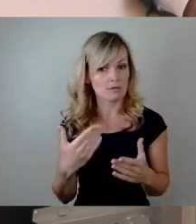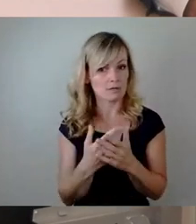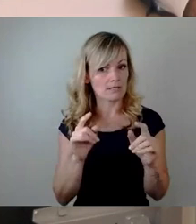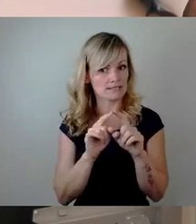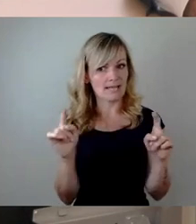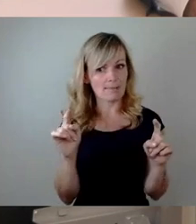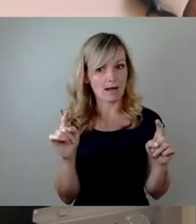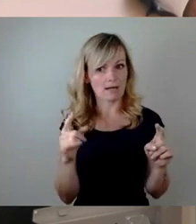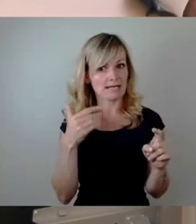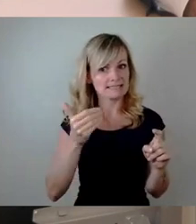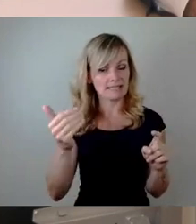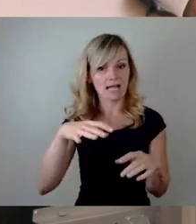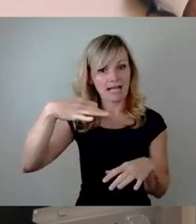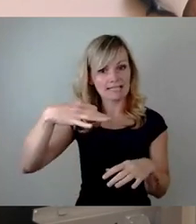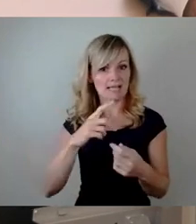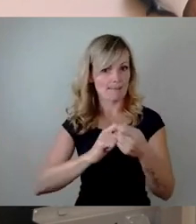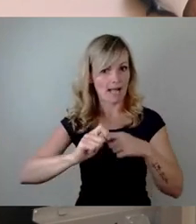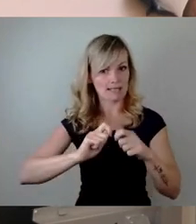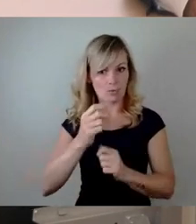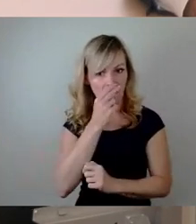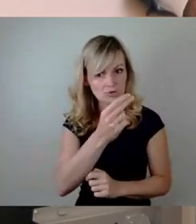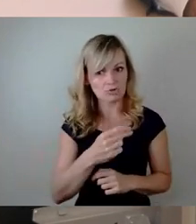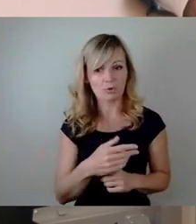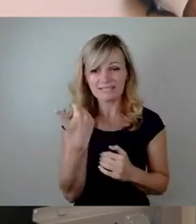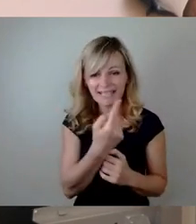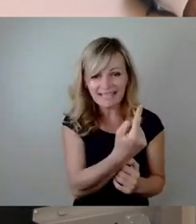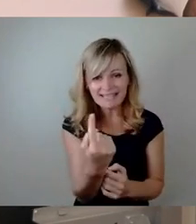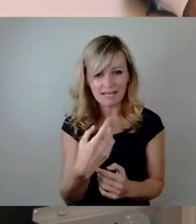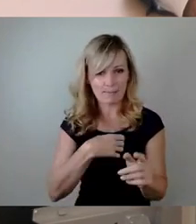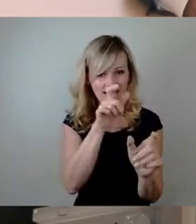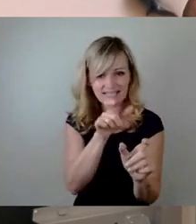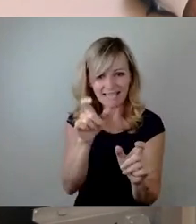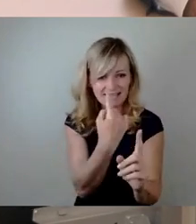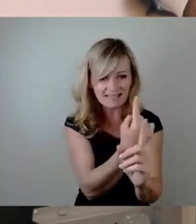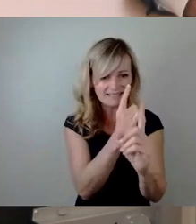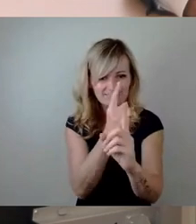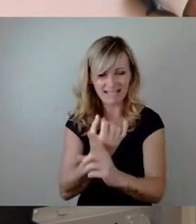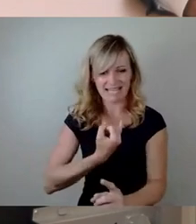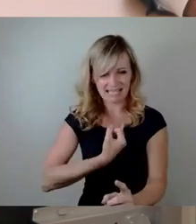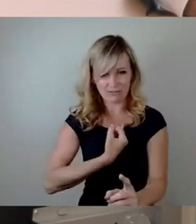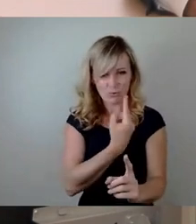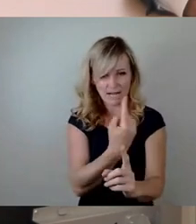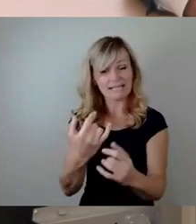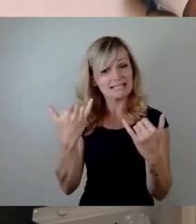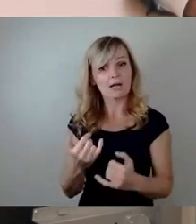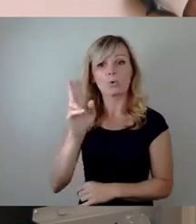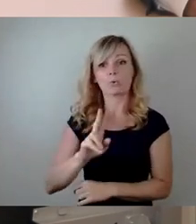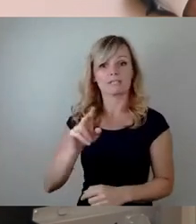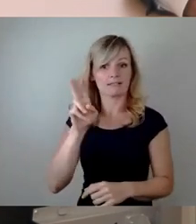wo man sich jede einzelne Behandlung angucken muss, in jedem einzelnen Patienten und es läuft aktuell eben am Uniklinikum und